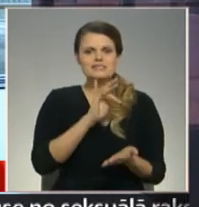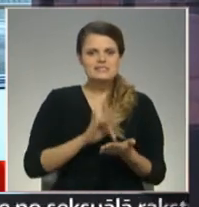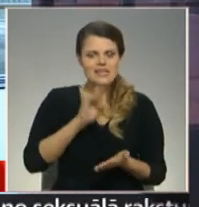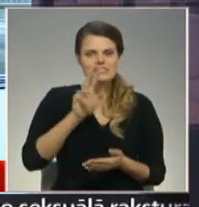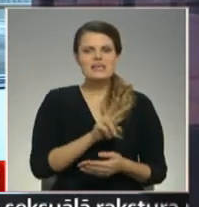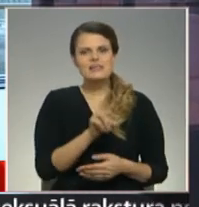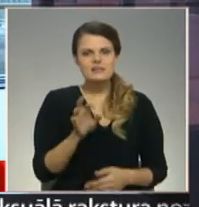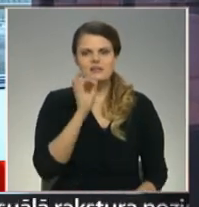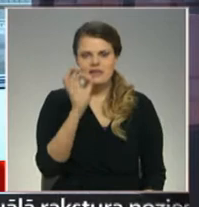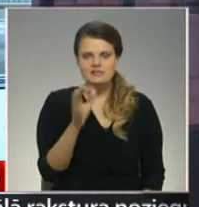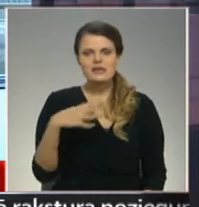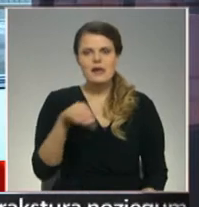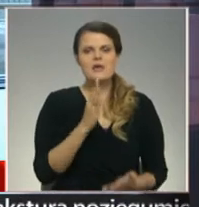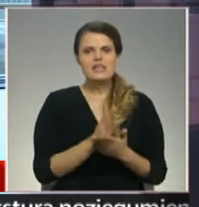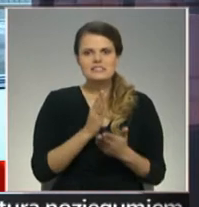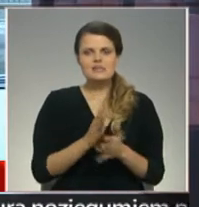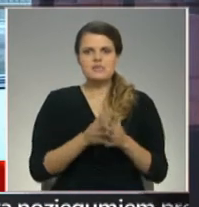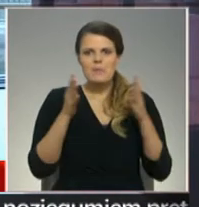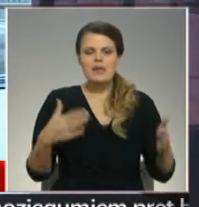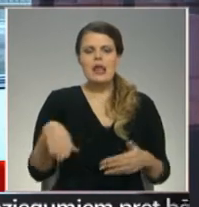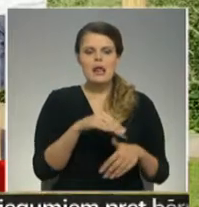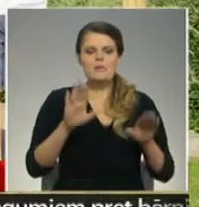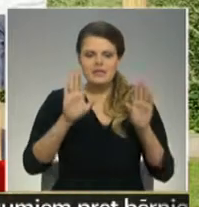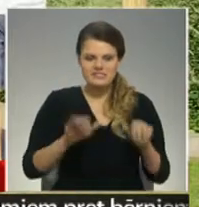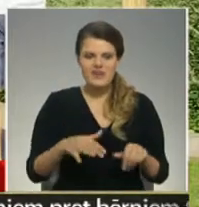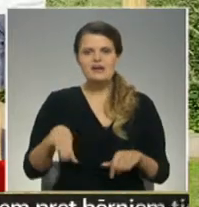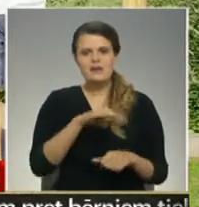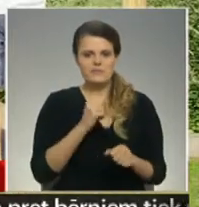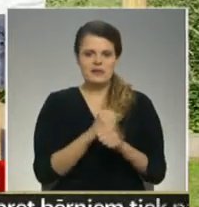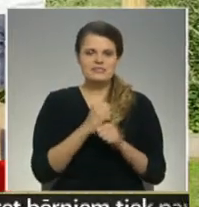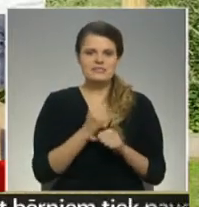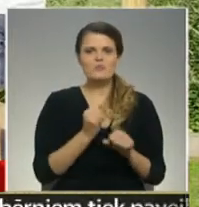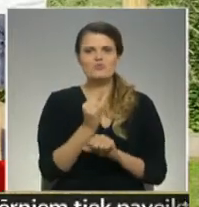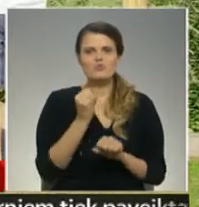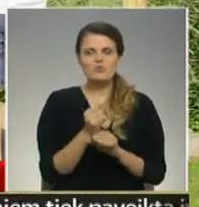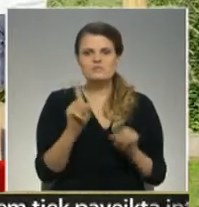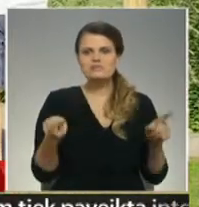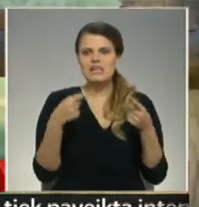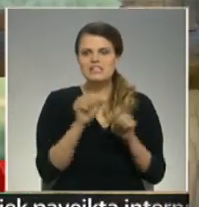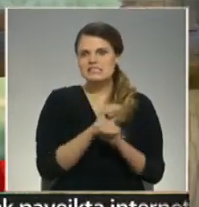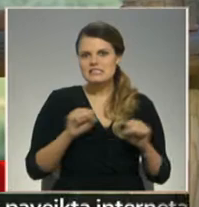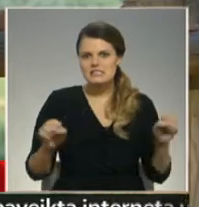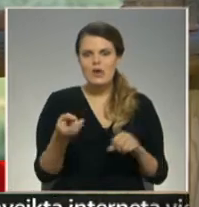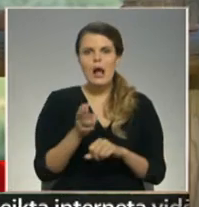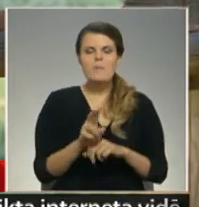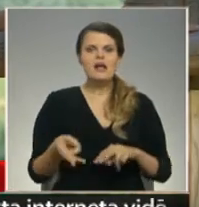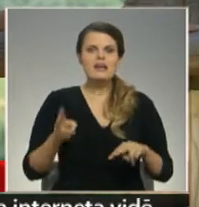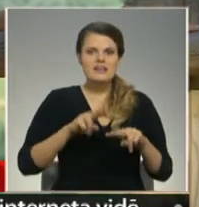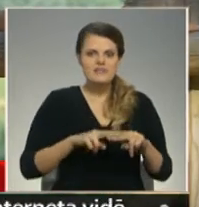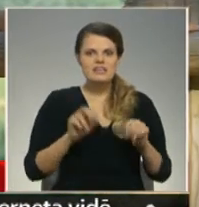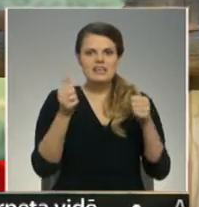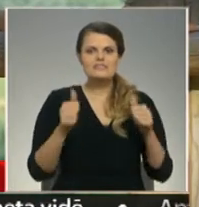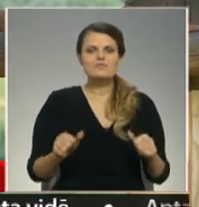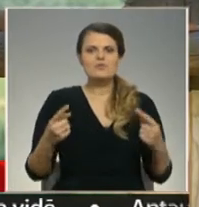kas saka, mēs esam ļeli, mēs varam un mēs darām. Turismas parka teritorija attīstās strauji. Apmeklētākajās vietās